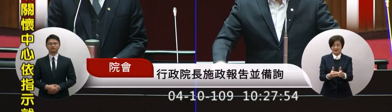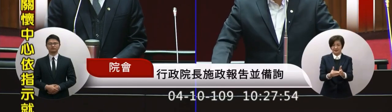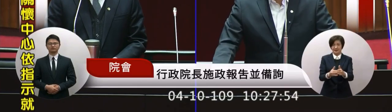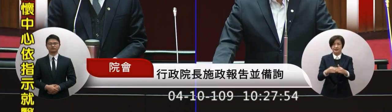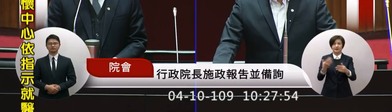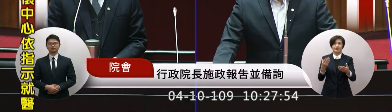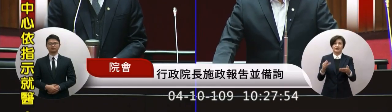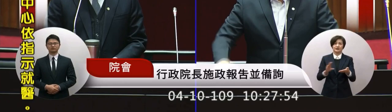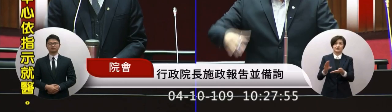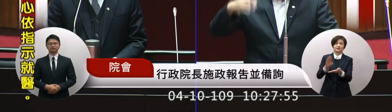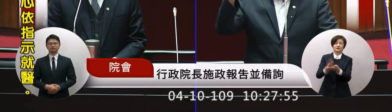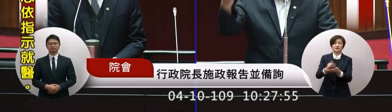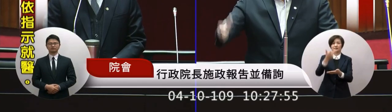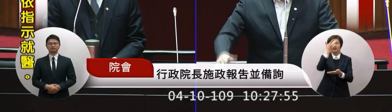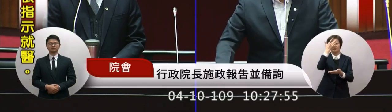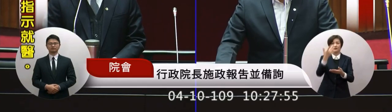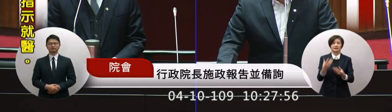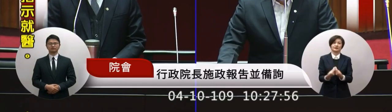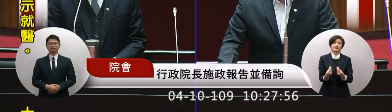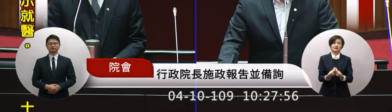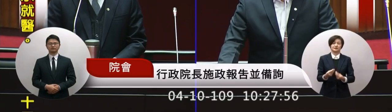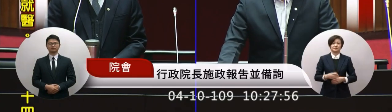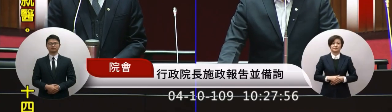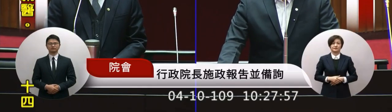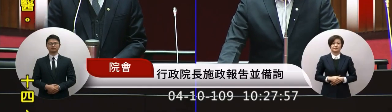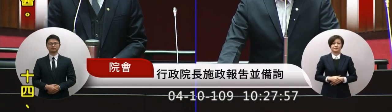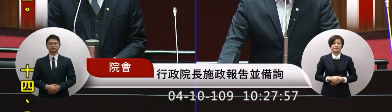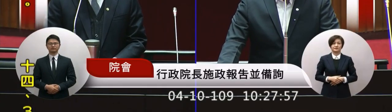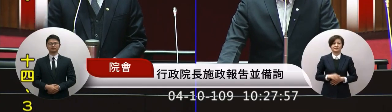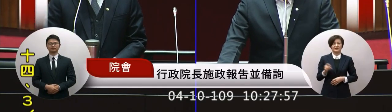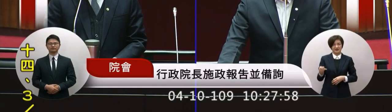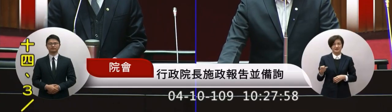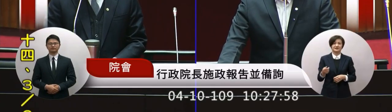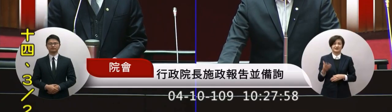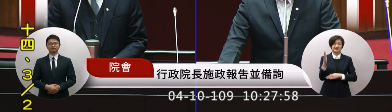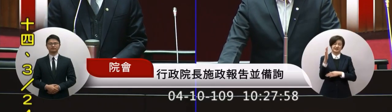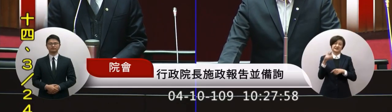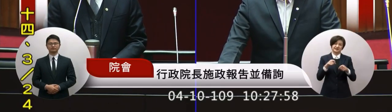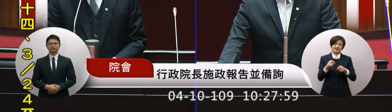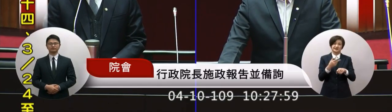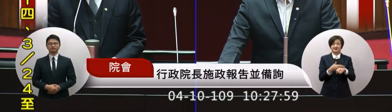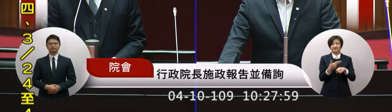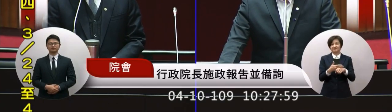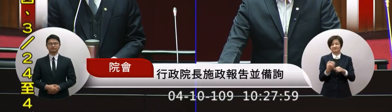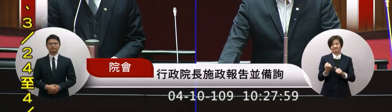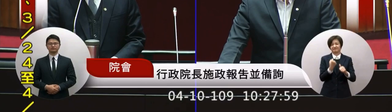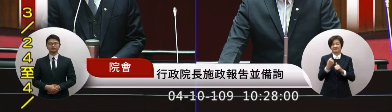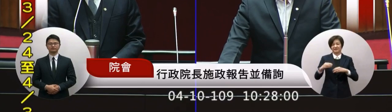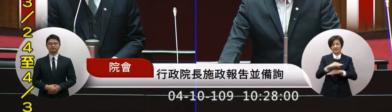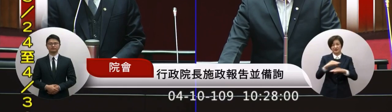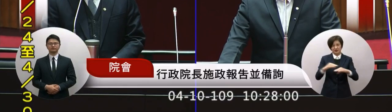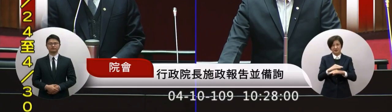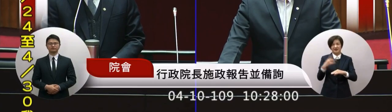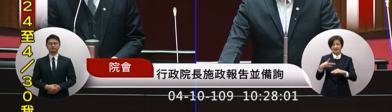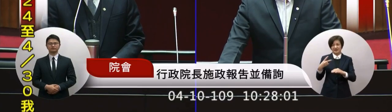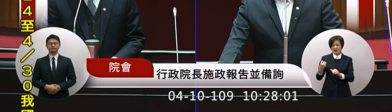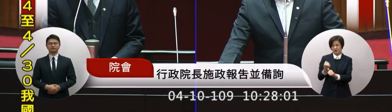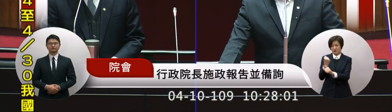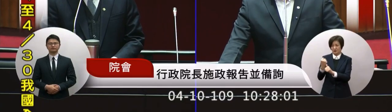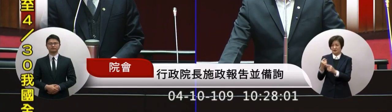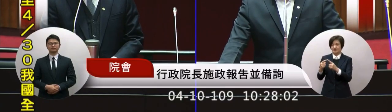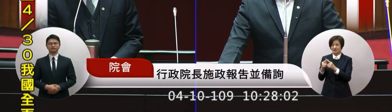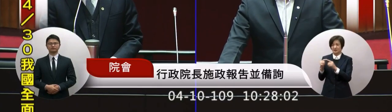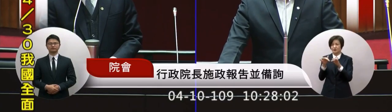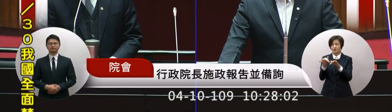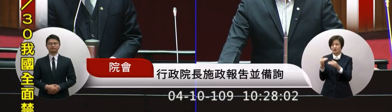進不去了所以用這種方式來這個控制車流的方式來控制人流這個